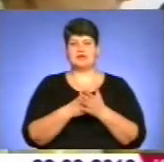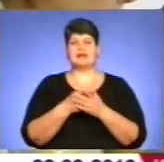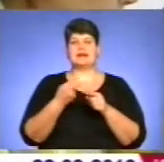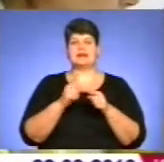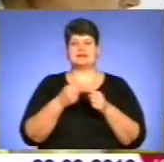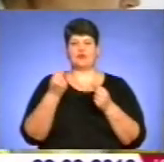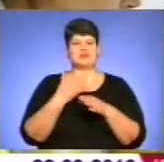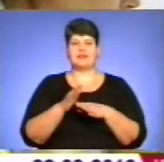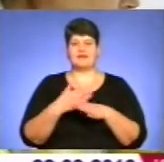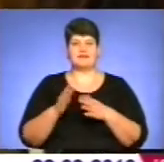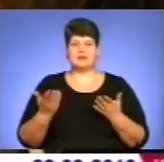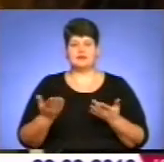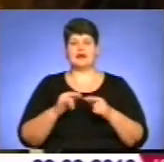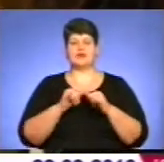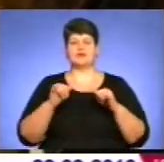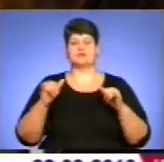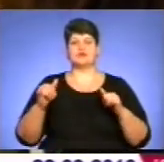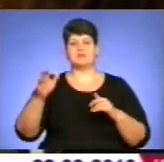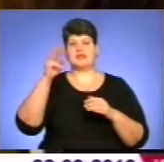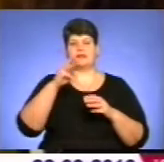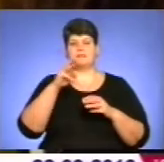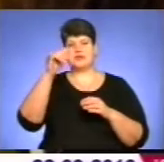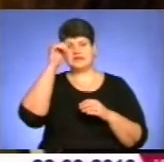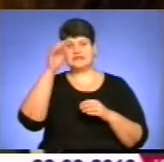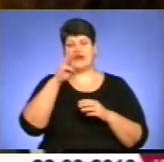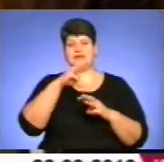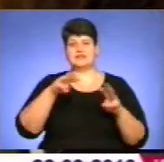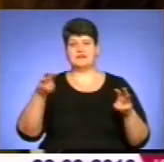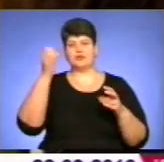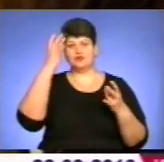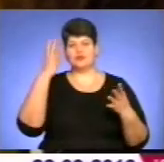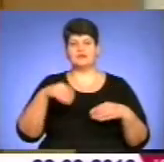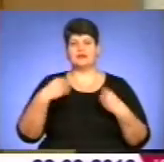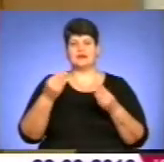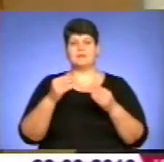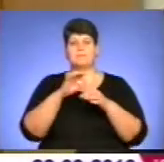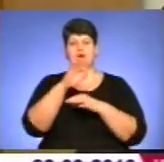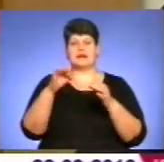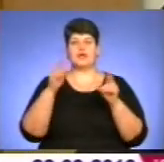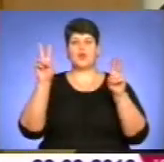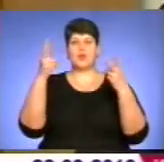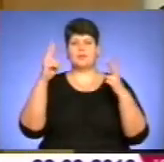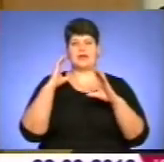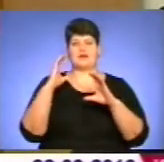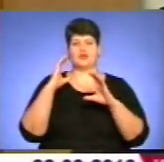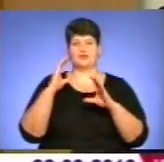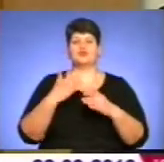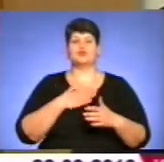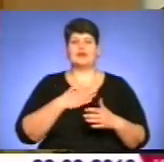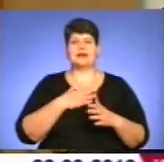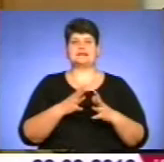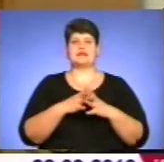виділено. На розгляд у Міністерстві культури України винесений проєкт «Клубний автобус». У нас найбільше в Україні